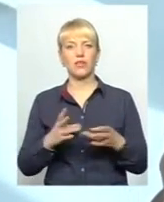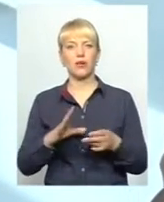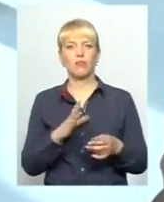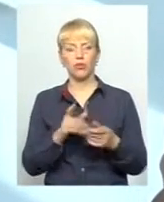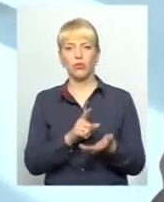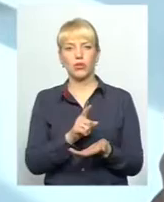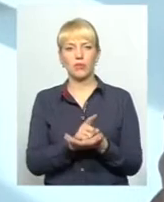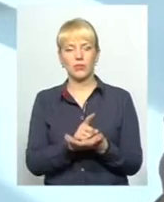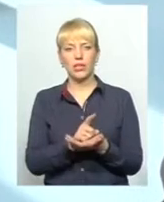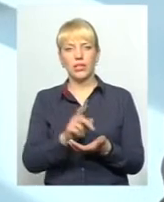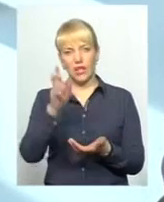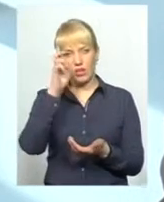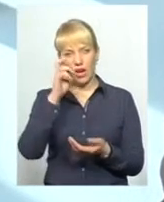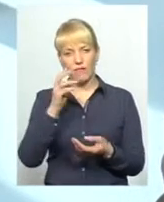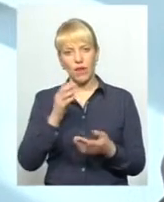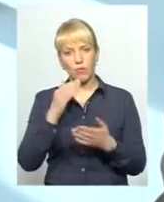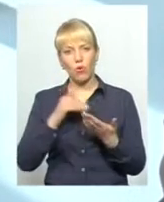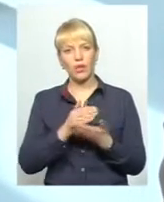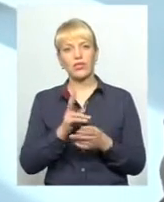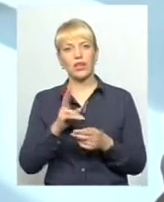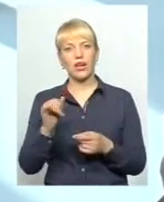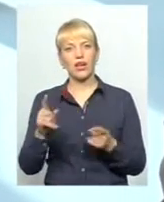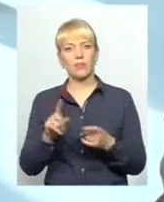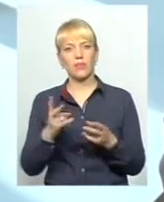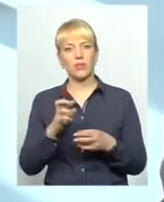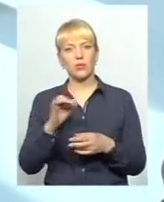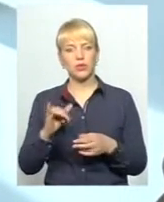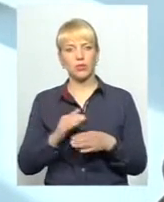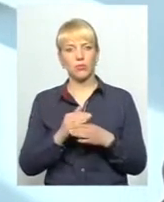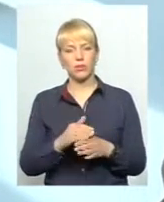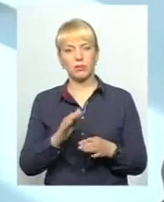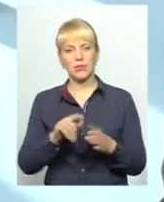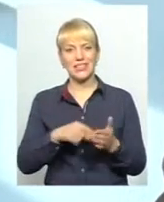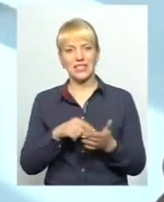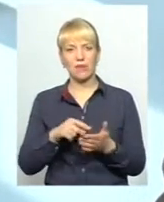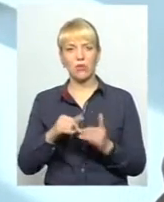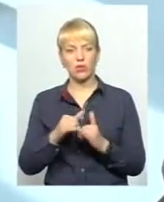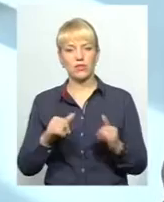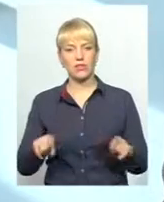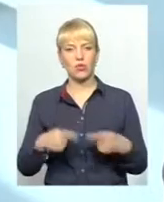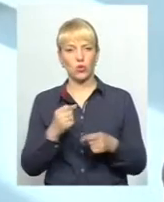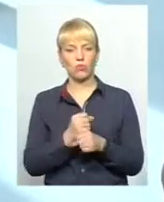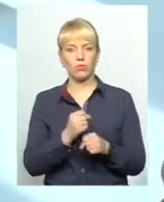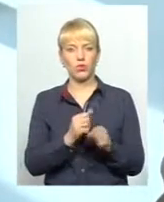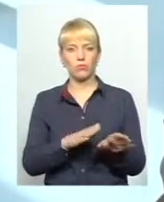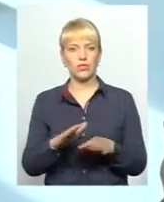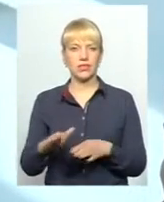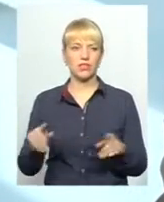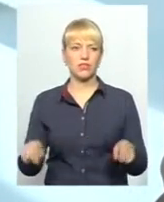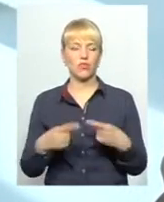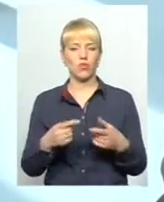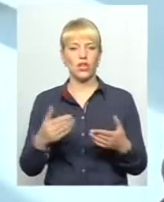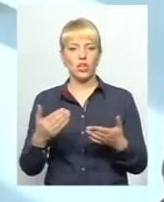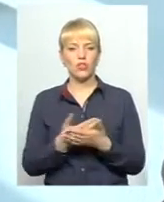'язково державна політика, яка би допомогла цим містам розвиватися, створювати робочі місця, створювати інноваційні